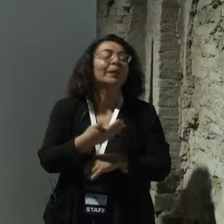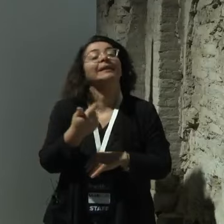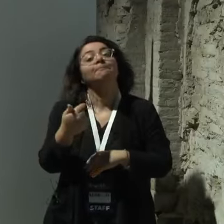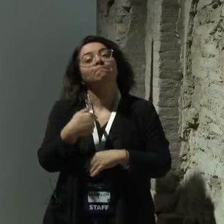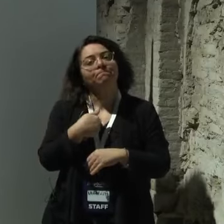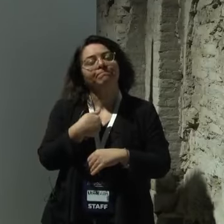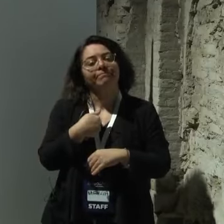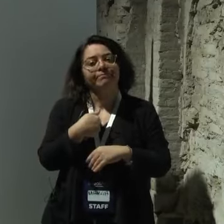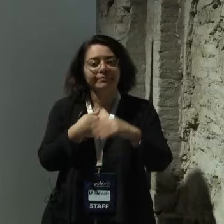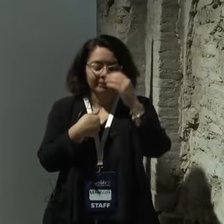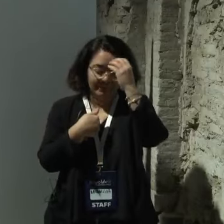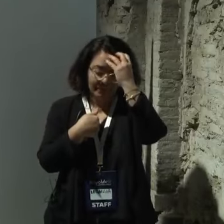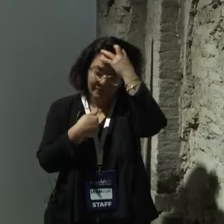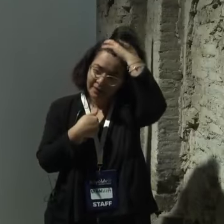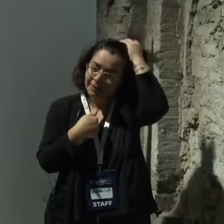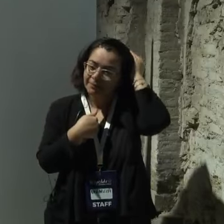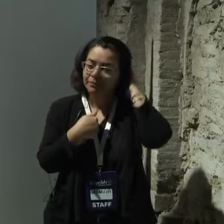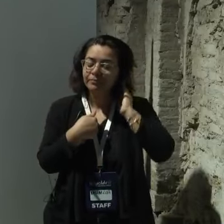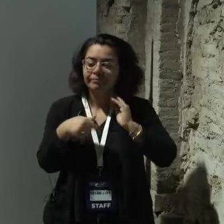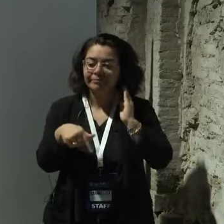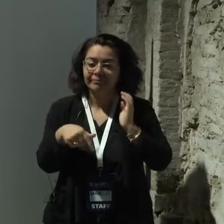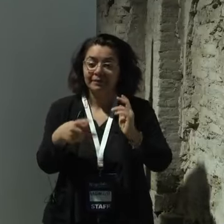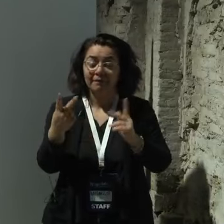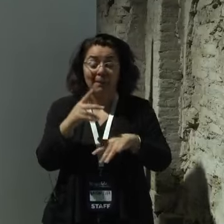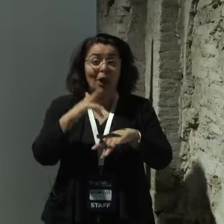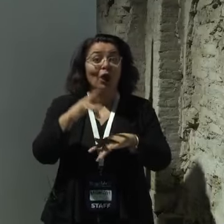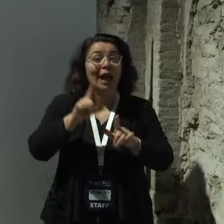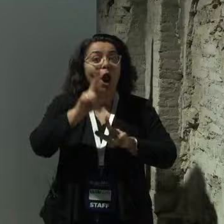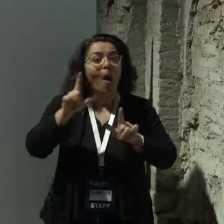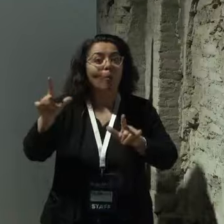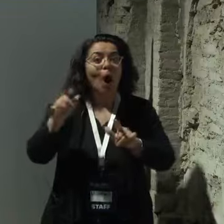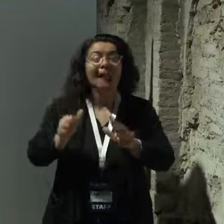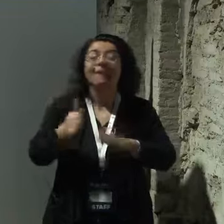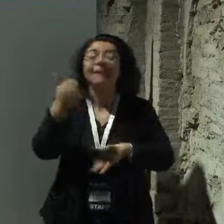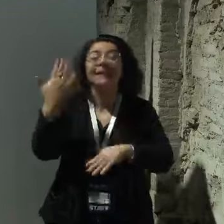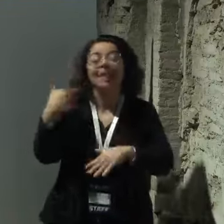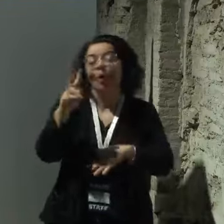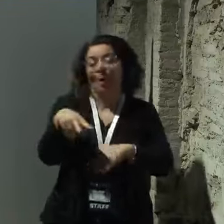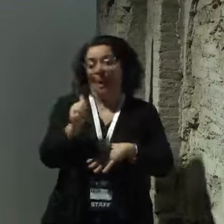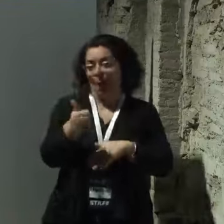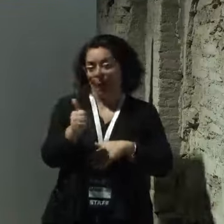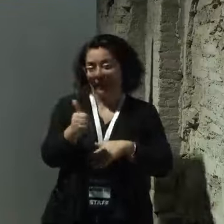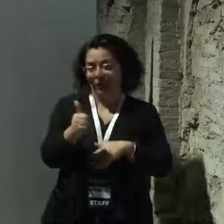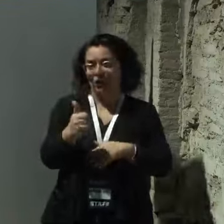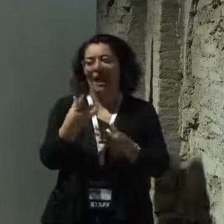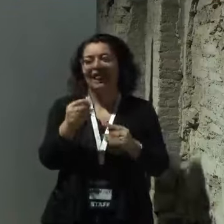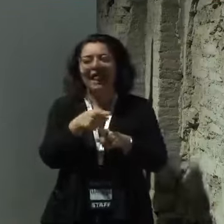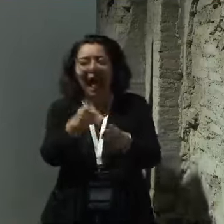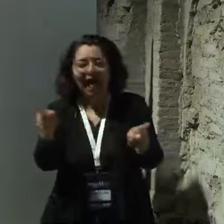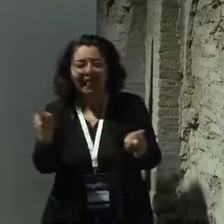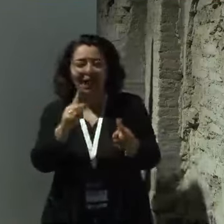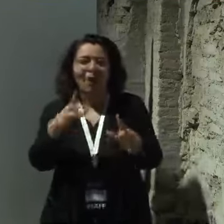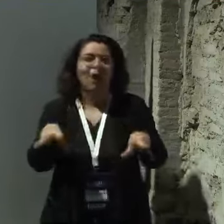venuto su questo palco dell'aeropolda la prima volta nel 2011 come molti di voi che sono qui con noi dalla prima, dalla seconda edizione